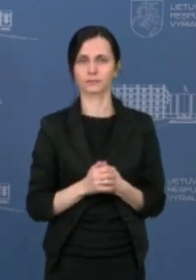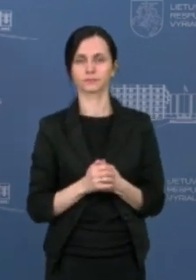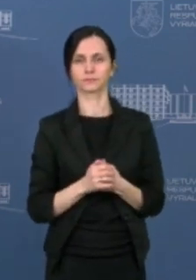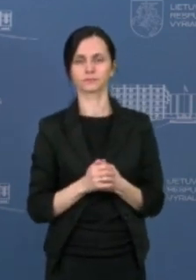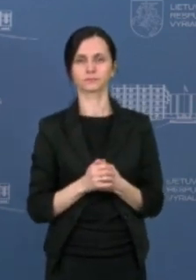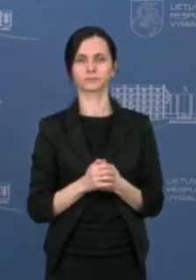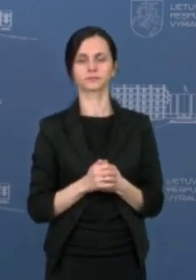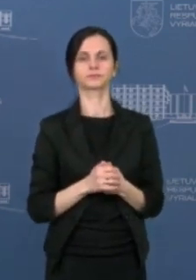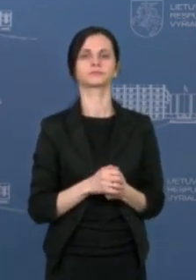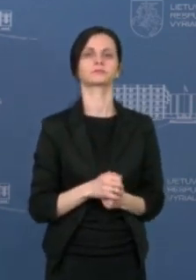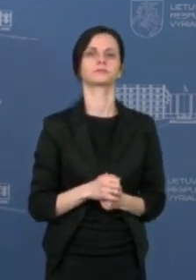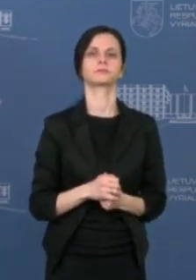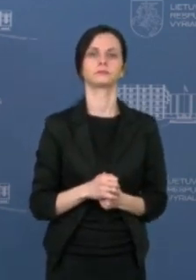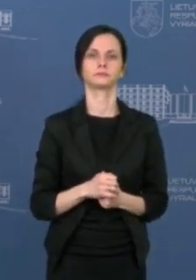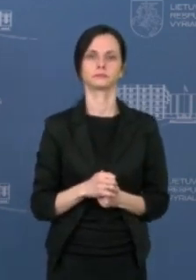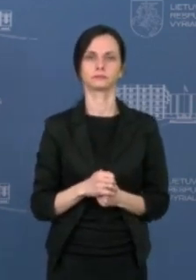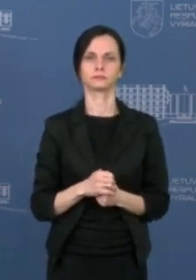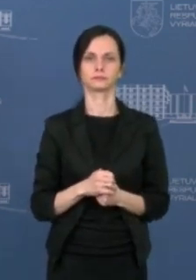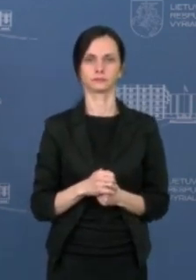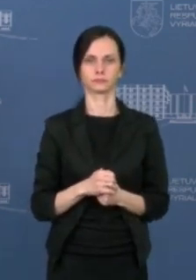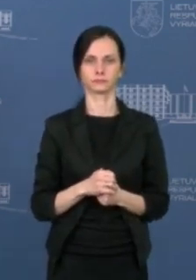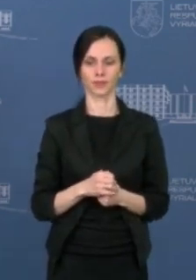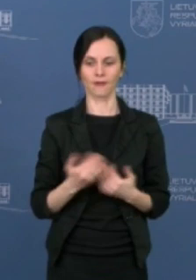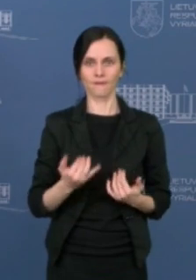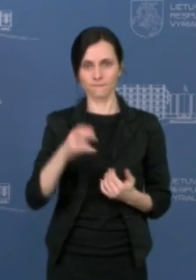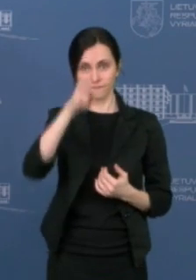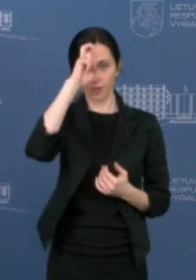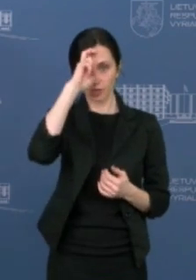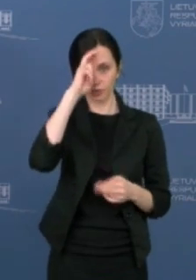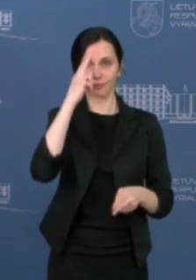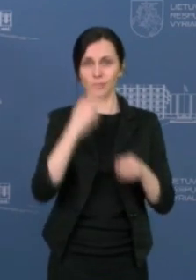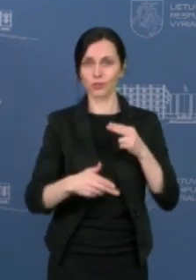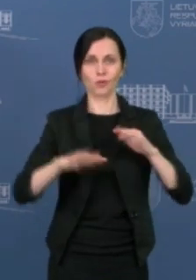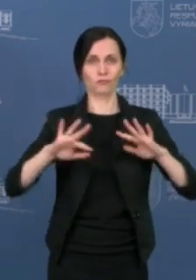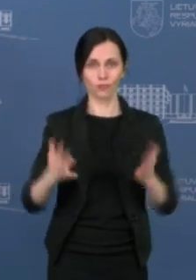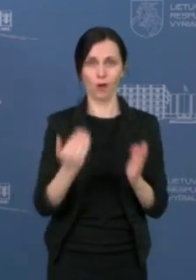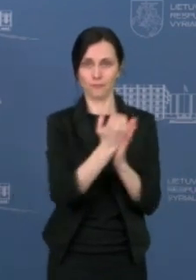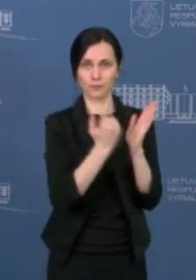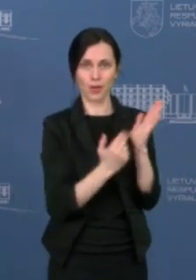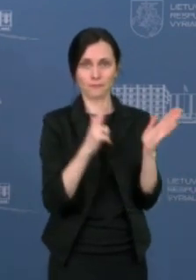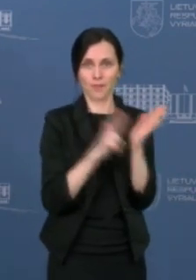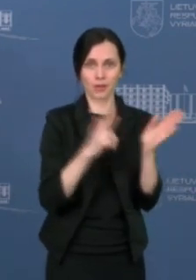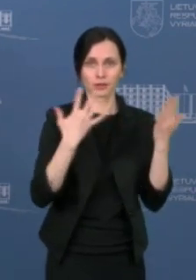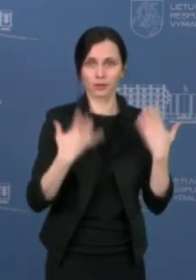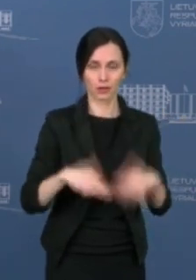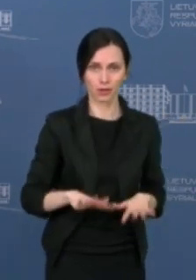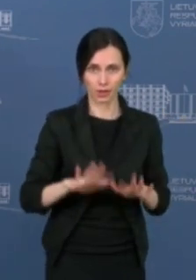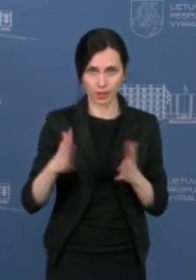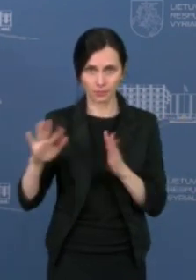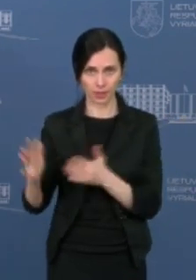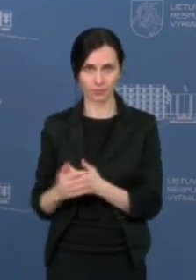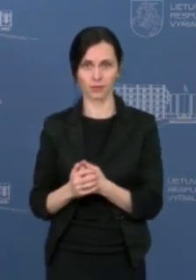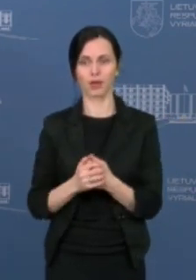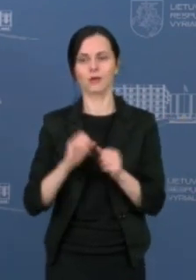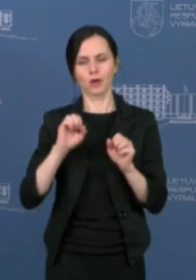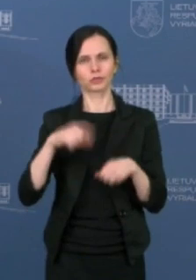visus reguliavimus, kuriuos priėmė šį vyriausybę, mes tikime, kad bus galima įgyvenyti protingumo